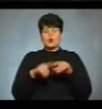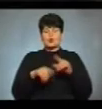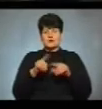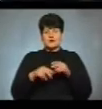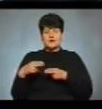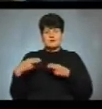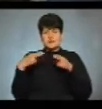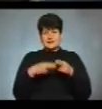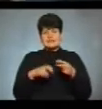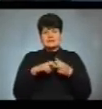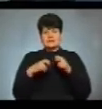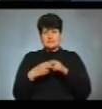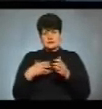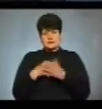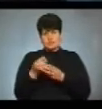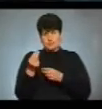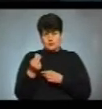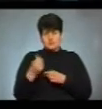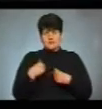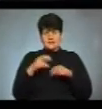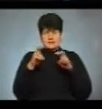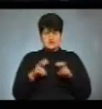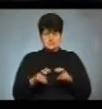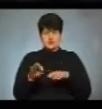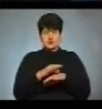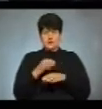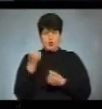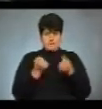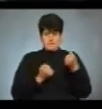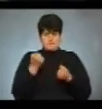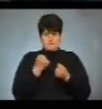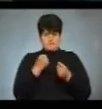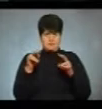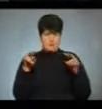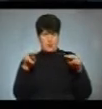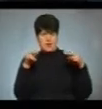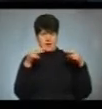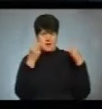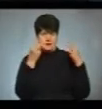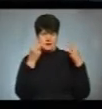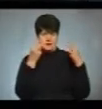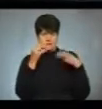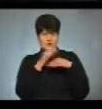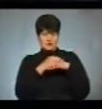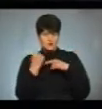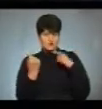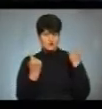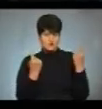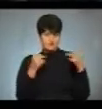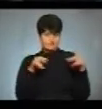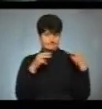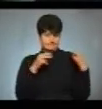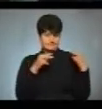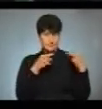коштом з Івано-Франківська. Знаєте, ми сіли з чоловіком в машину, переглянулися вечір один на одного і